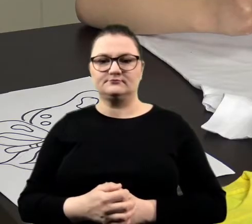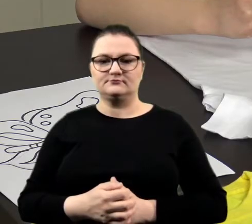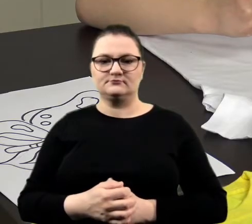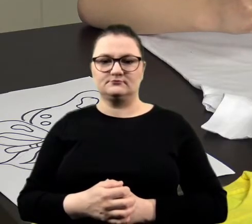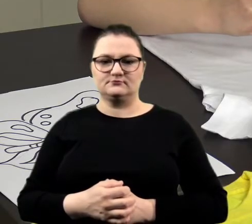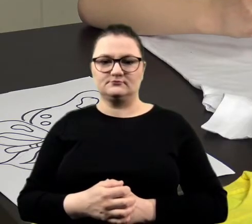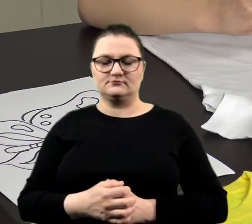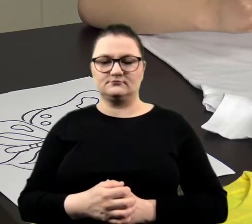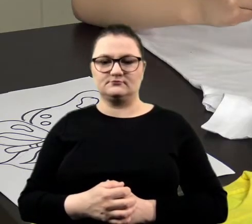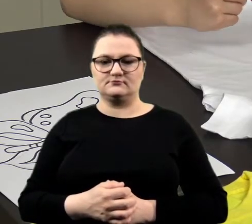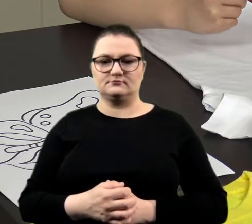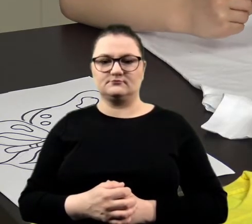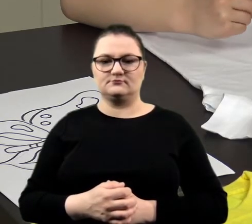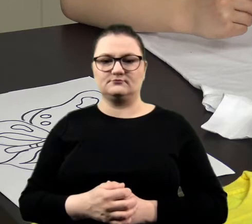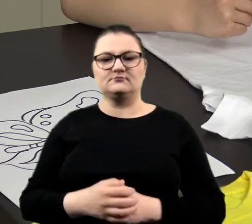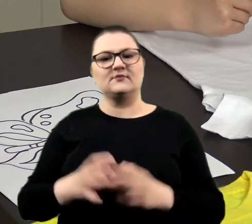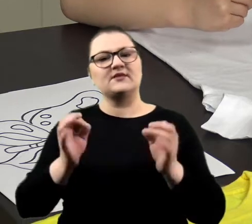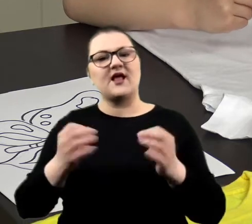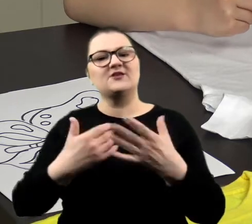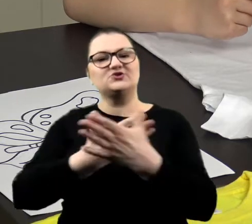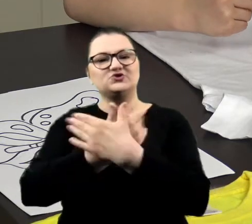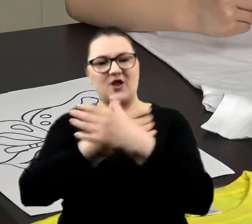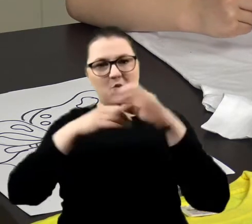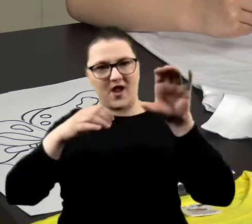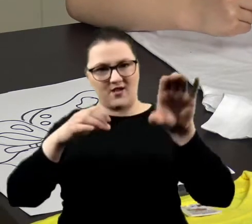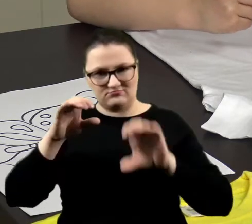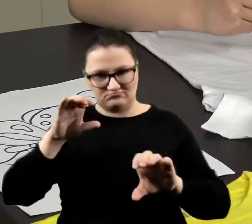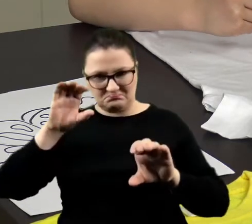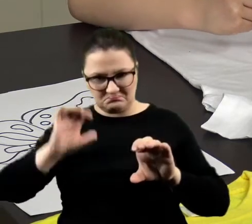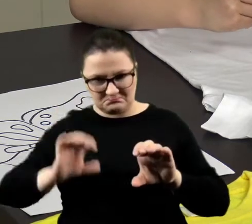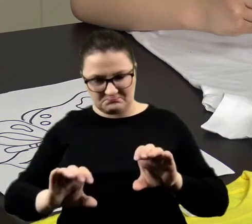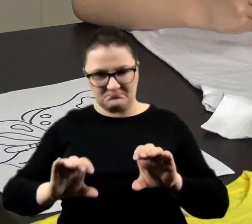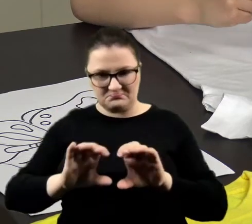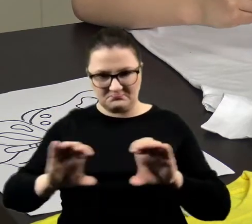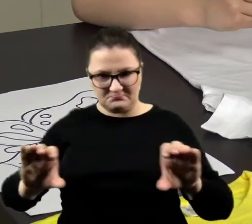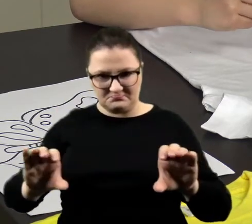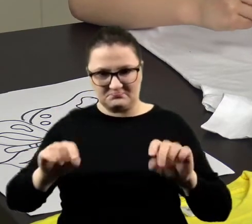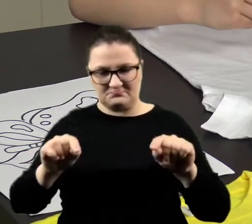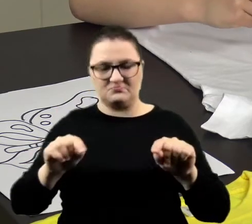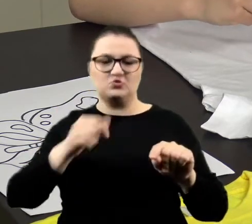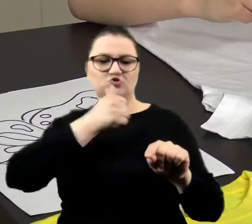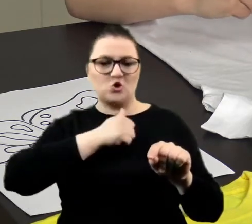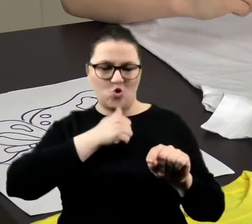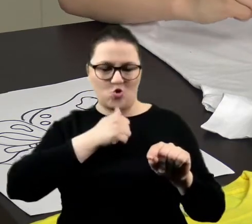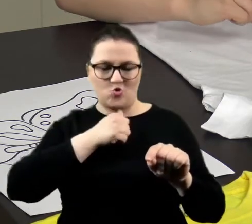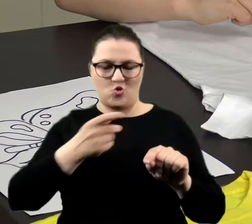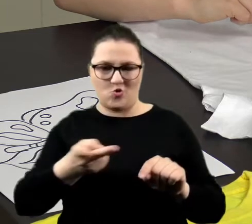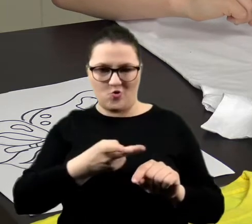I teraz skrzydełka będą na zielono.